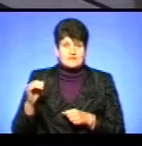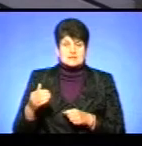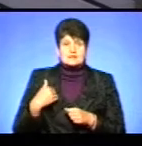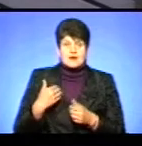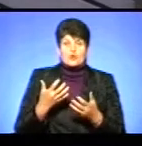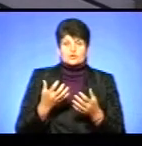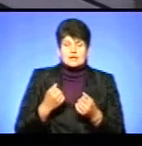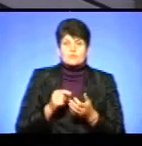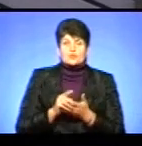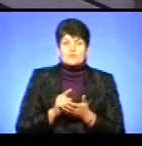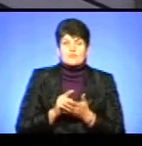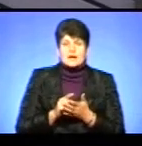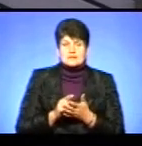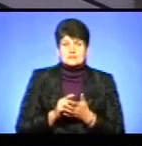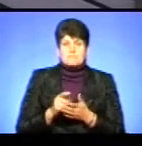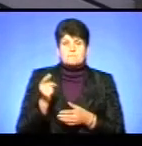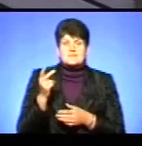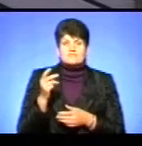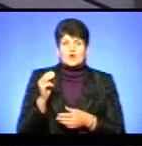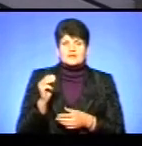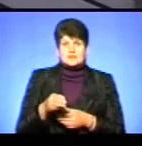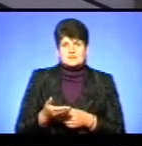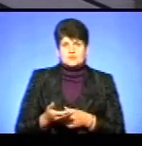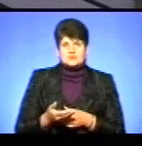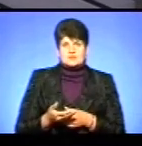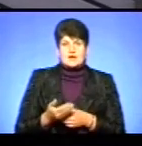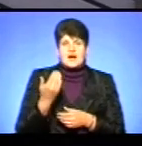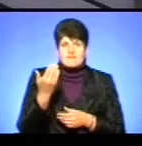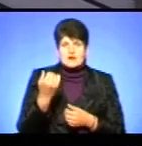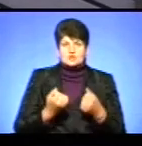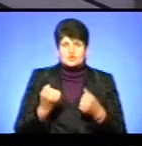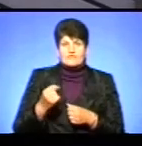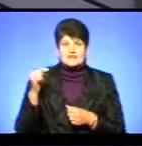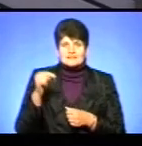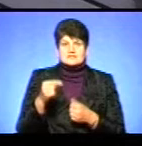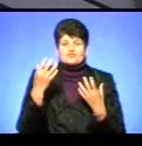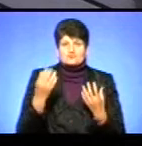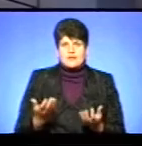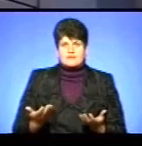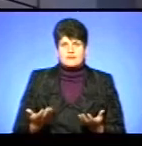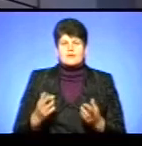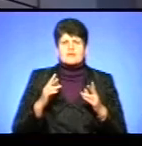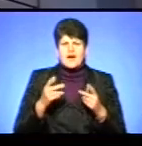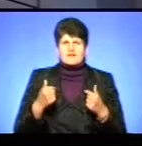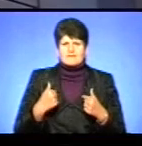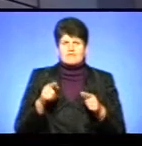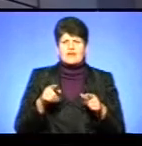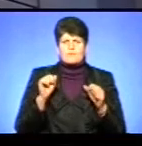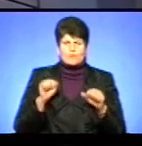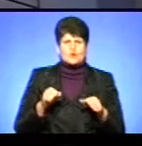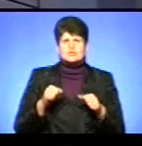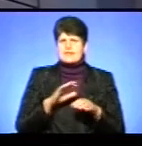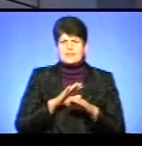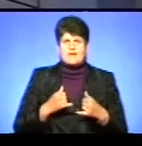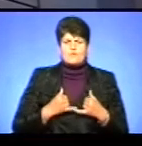одержую пенсії півтора тисячі, а ваш шопер одержує тисячу на день. Як ви можете не звазати